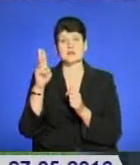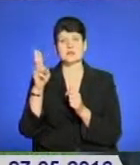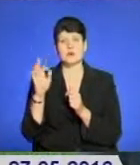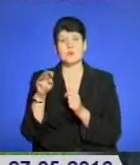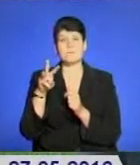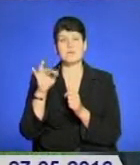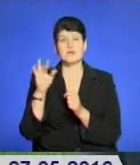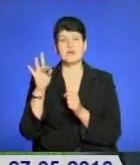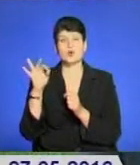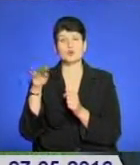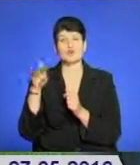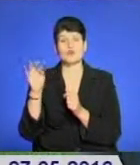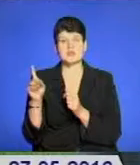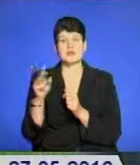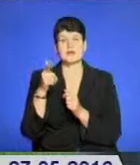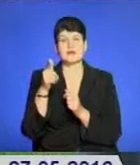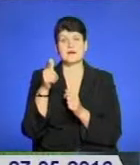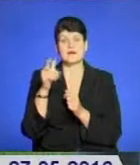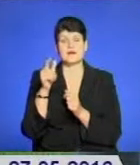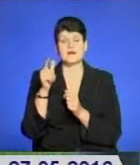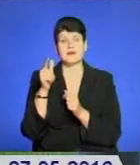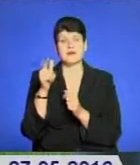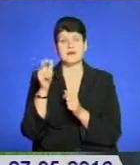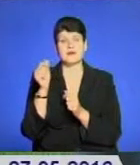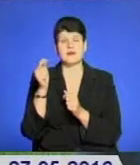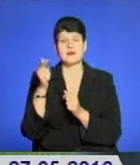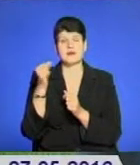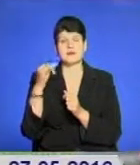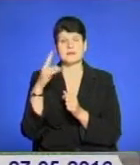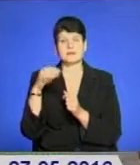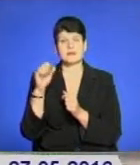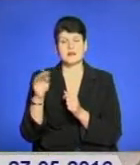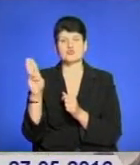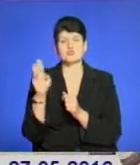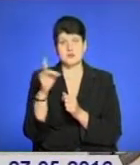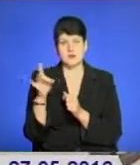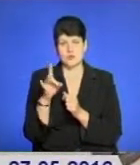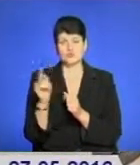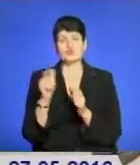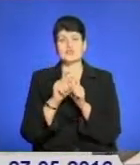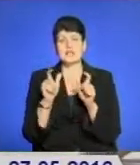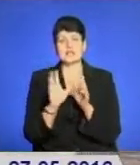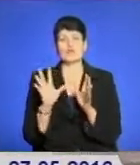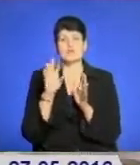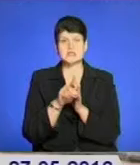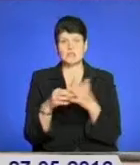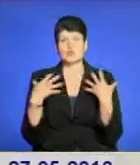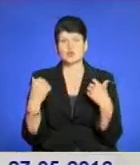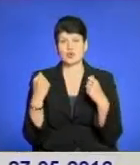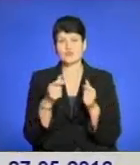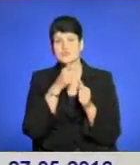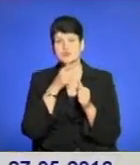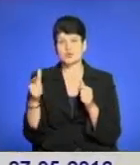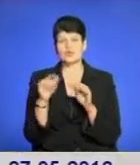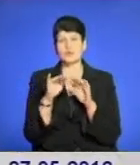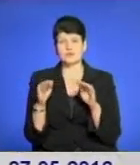«Миротворець», і табір «Гвайдарівець» – це у Шумському районі. Щодо закладів, які увійшли в оздоровчий сезон, то